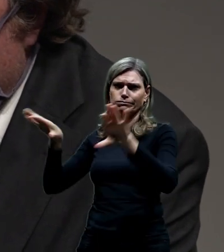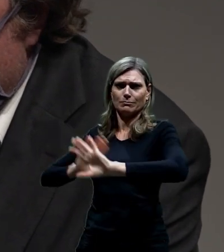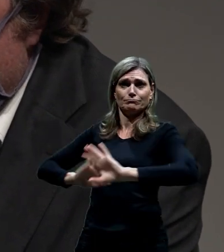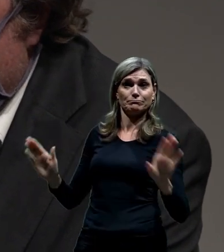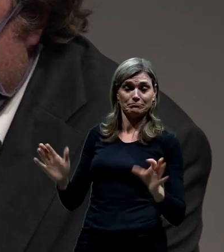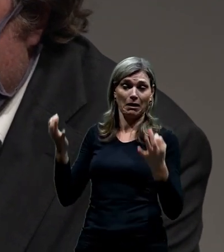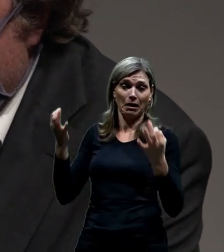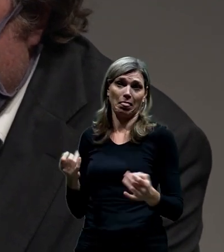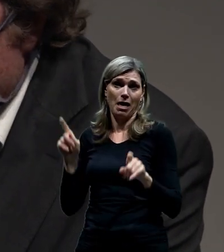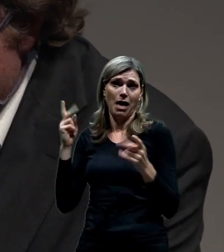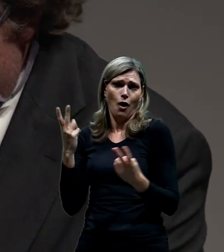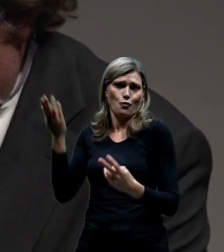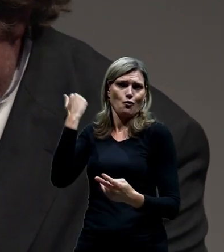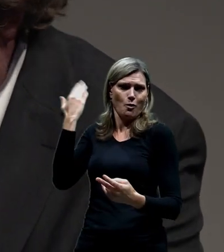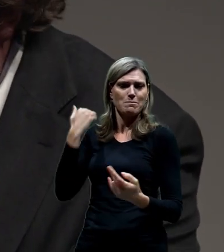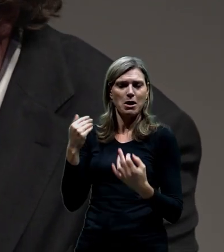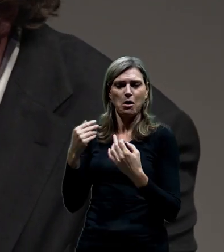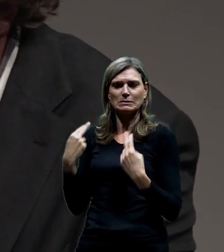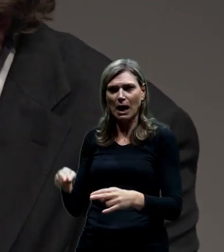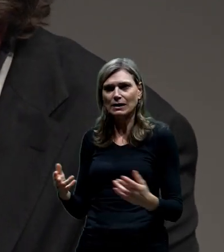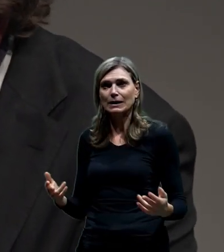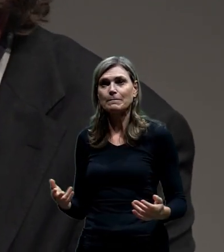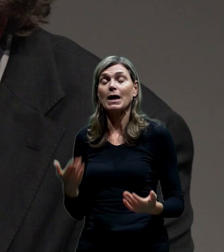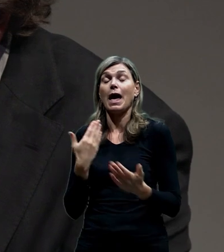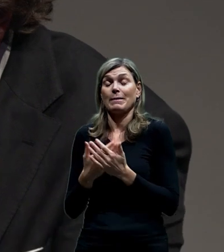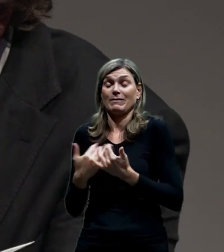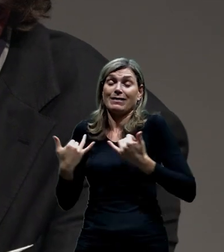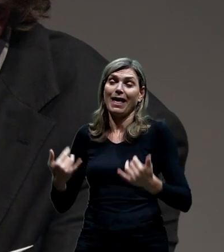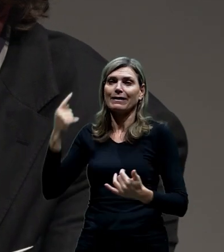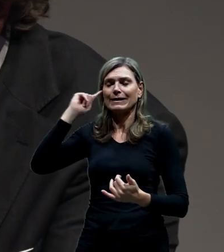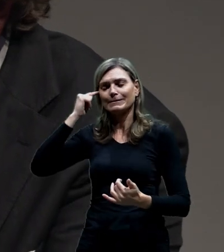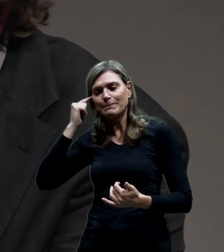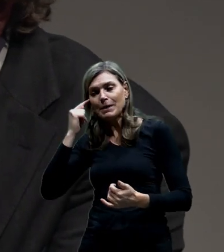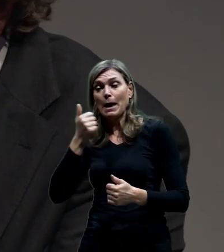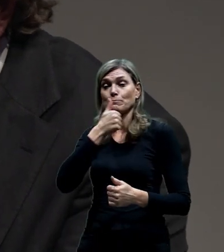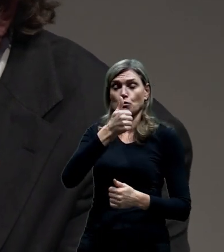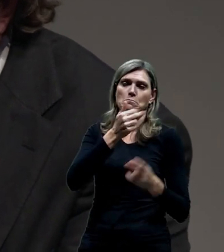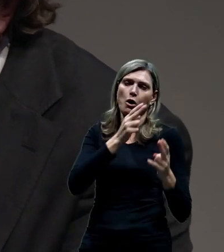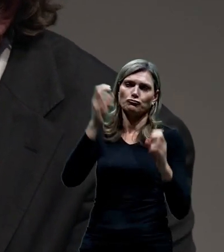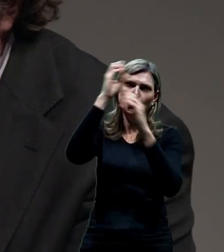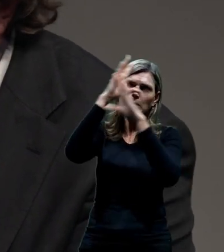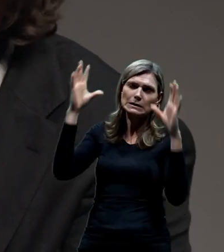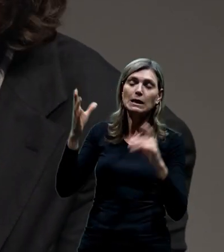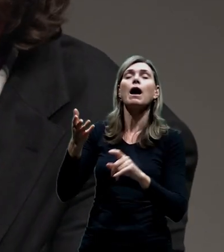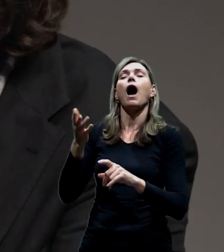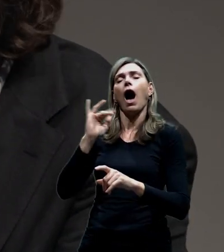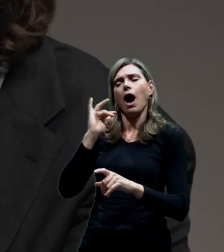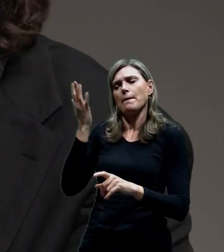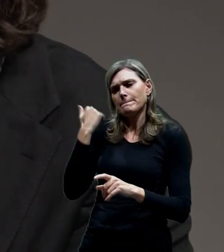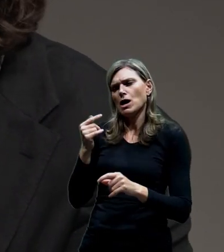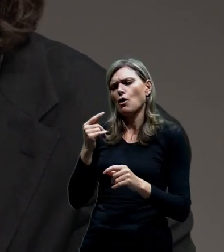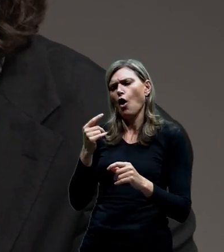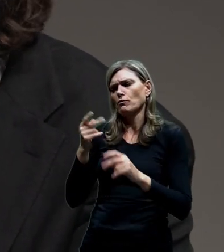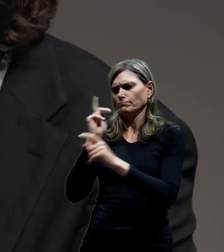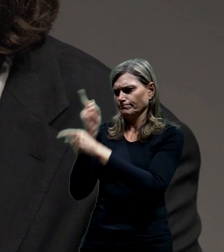A teď ta teze číslo jedna říká, prověřili jsme dvanáct